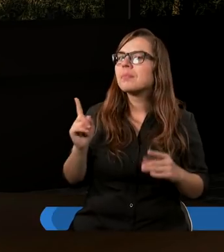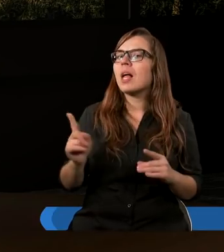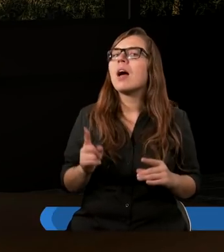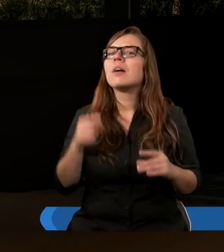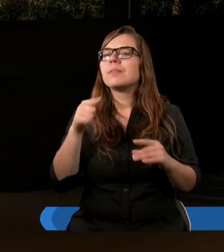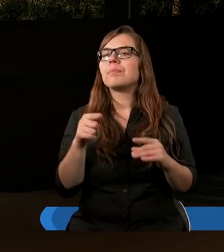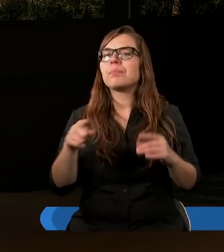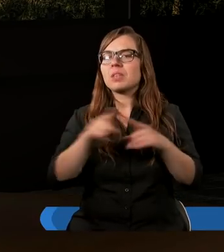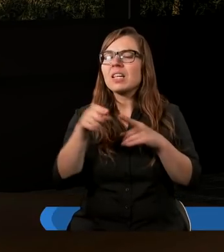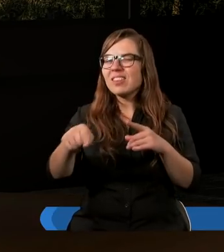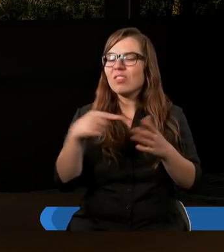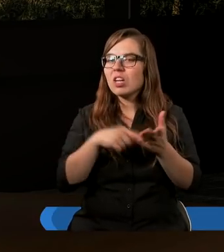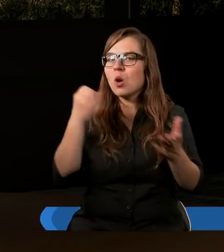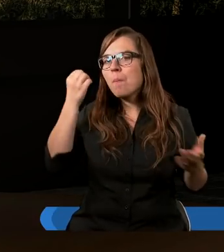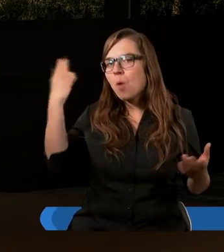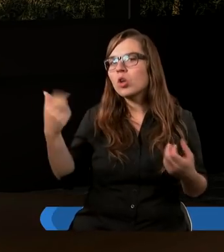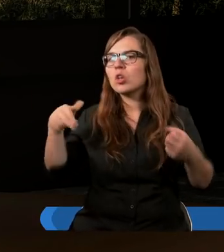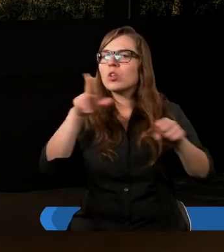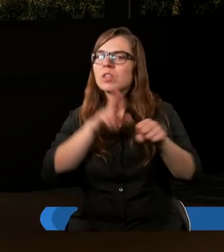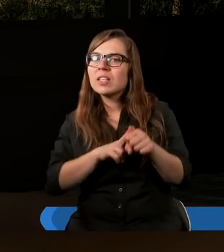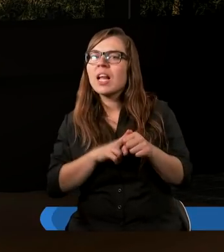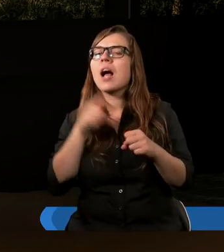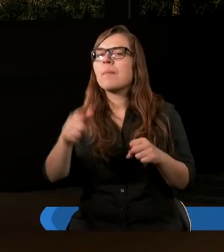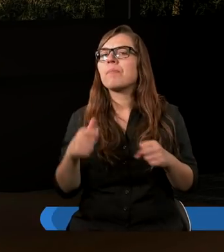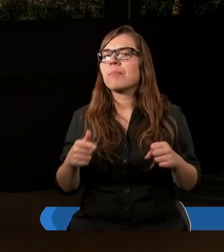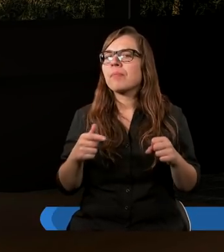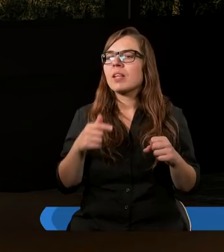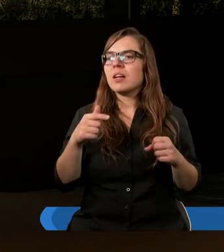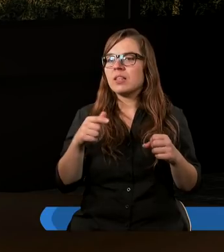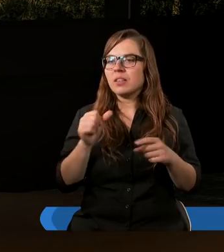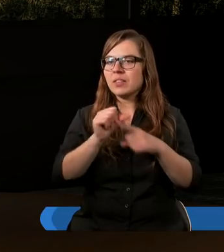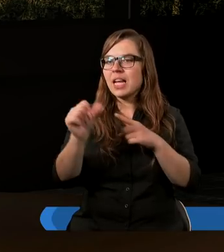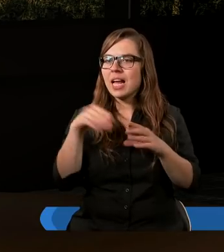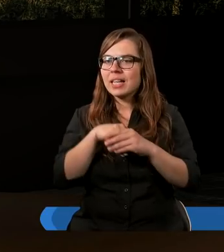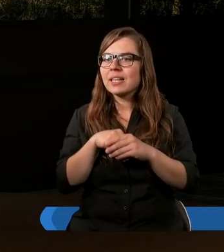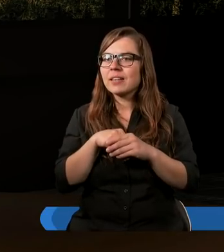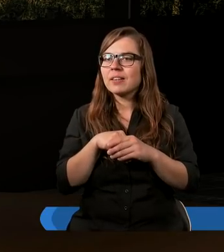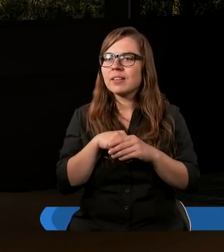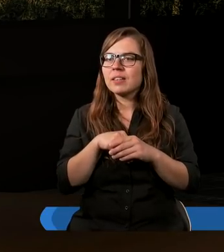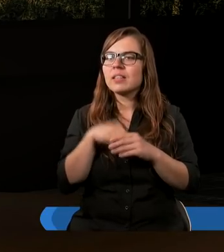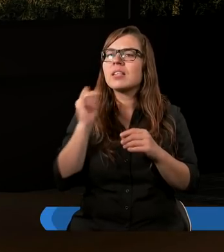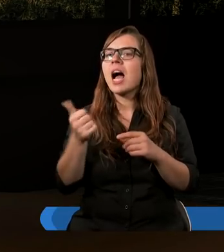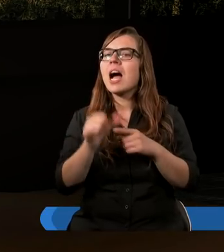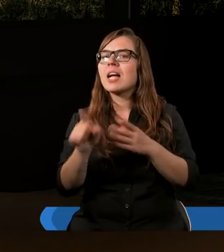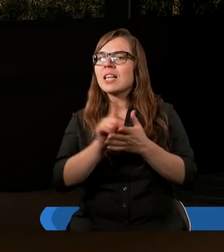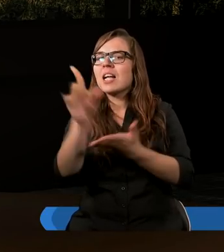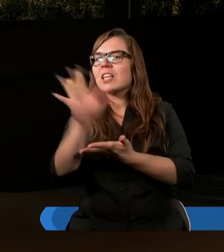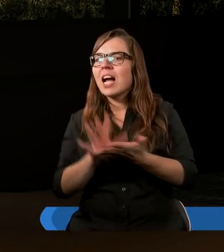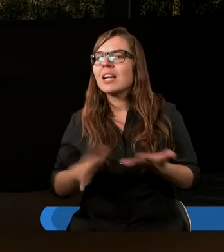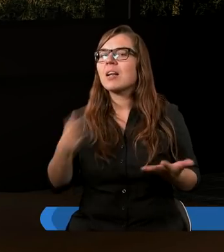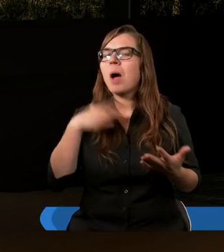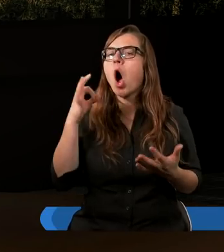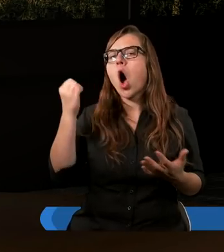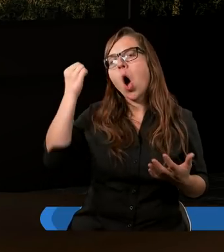się właśnie tej mądrości, która nie tylko jemu brakowała, ale tak samo właśnie jego doradców. Jakie jeszcze teksty mamy